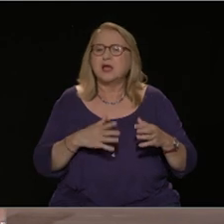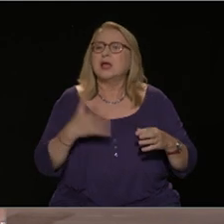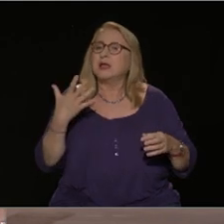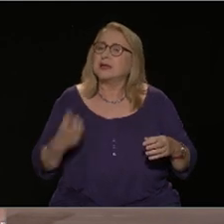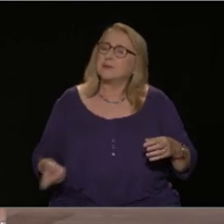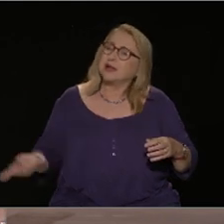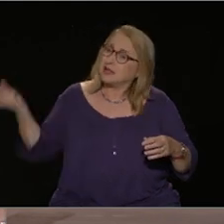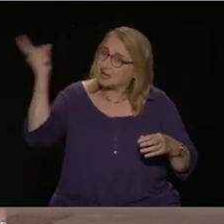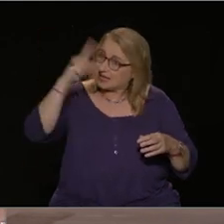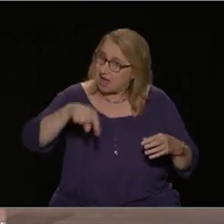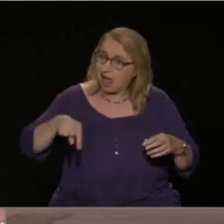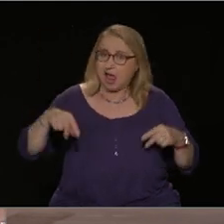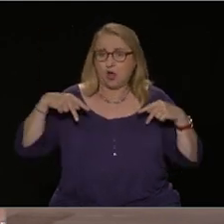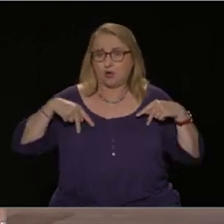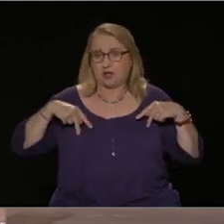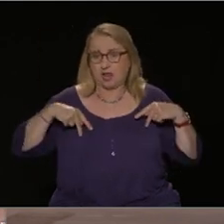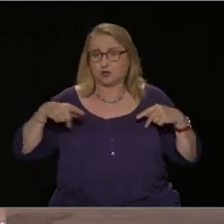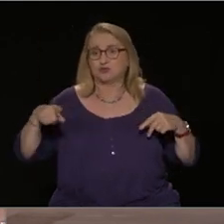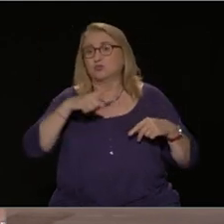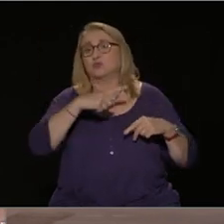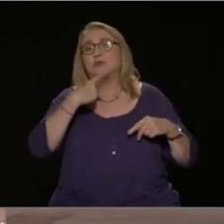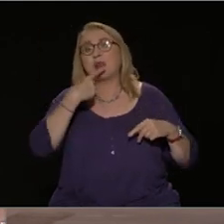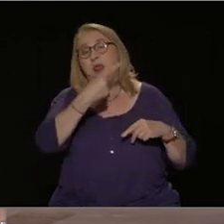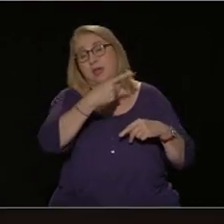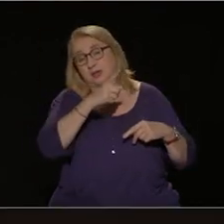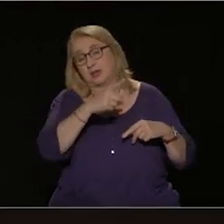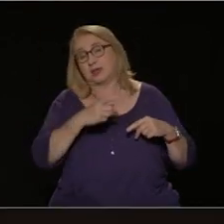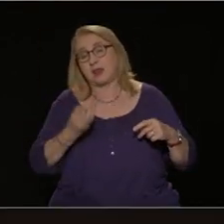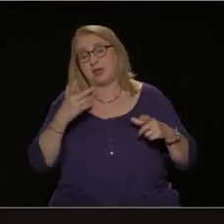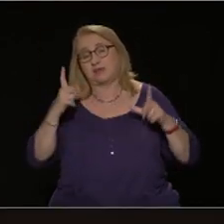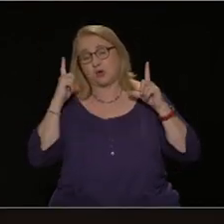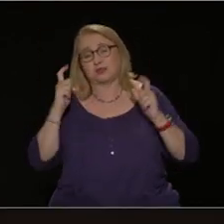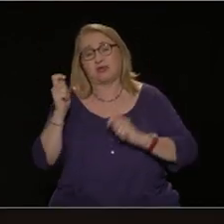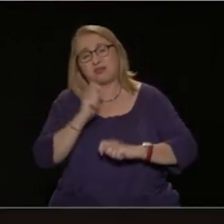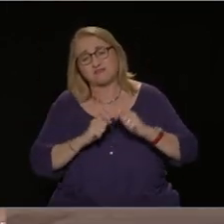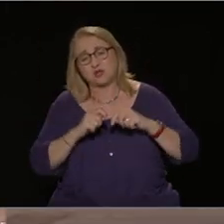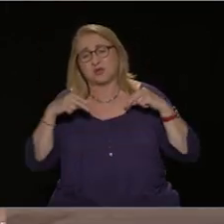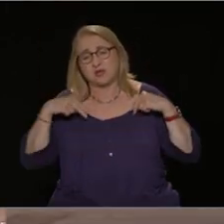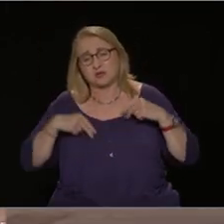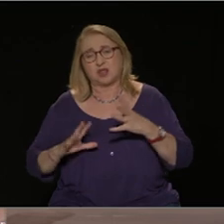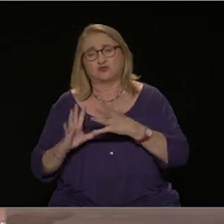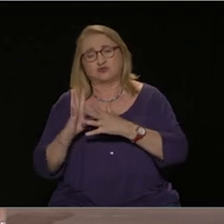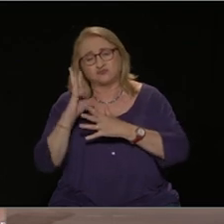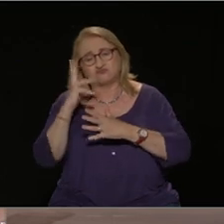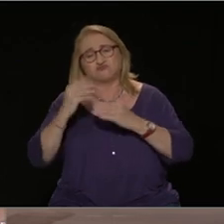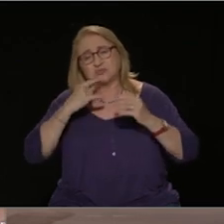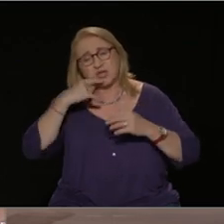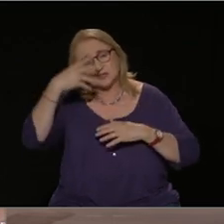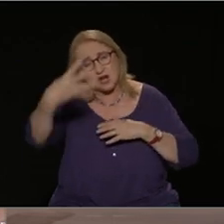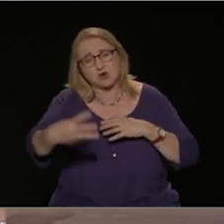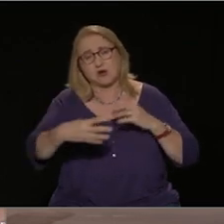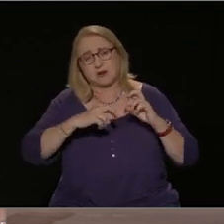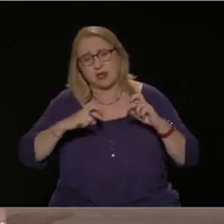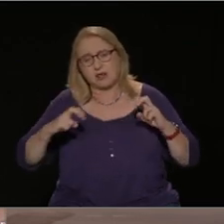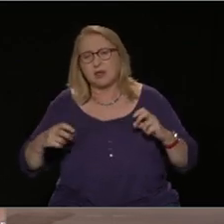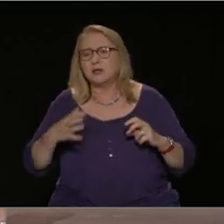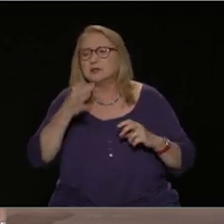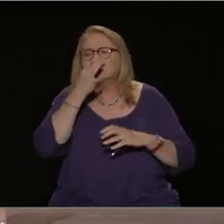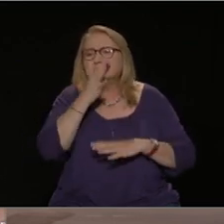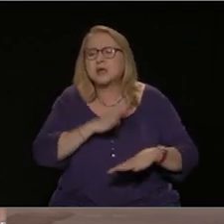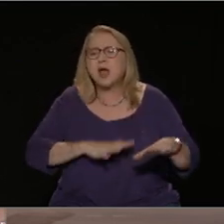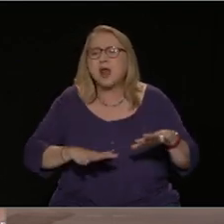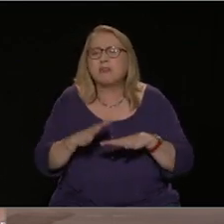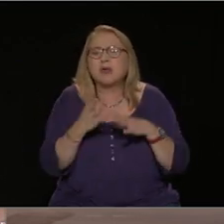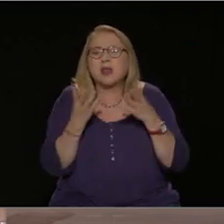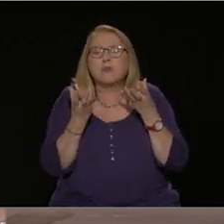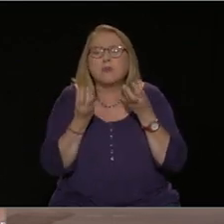που ισχυρίζεται η Νέα Δημοκρατία ότι θέλει να προχωρήσει. Είναι αυτή των διαφόρων σκανδάλων τα οποία